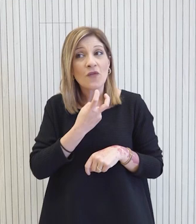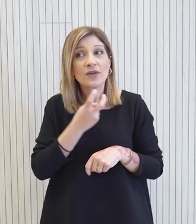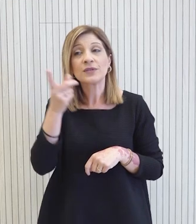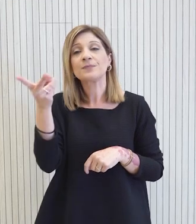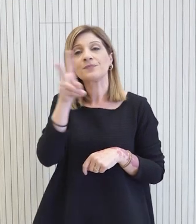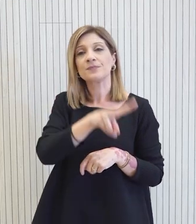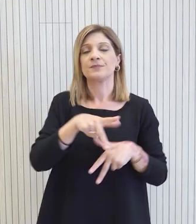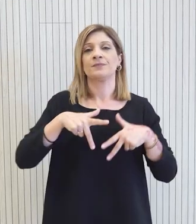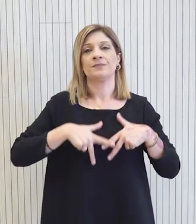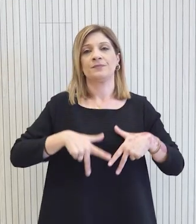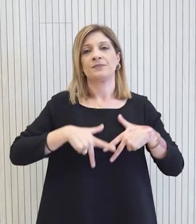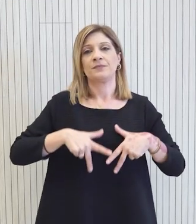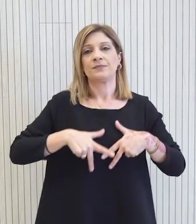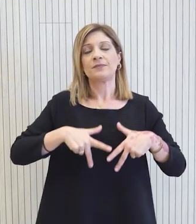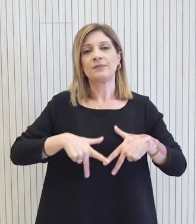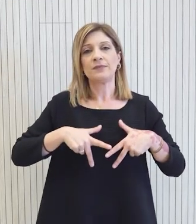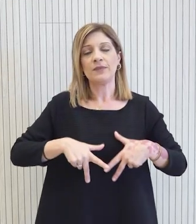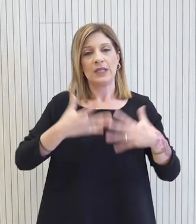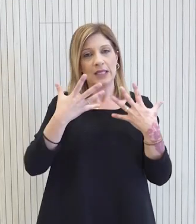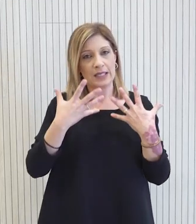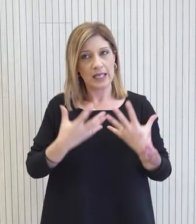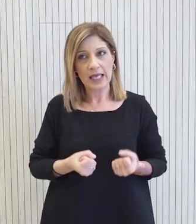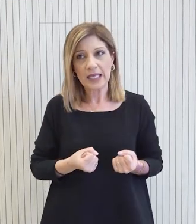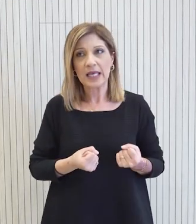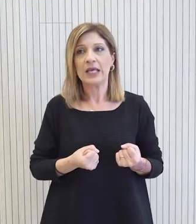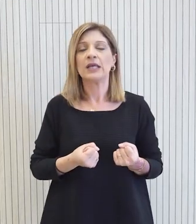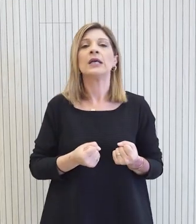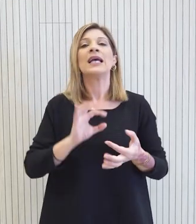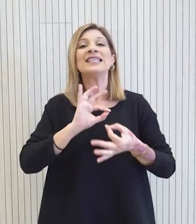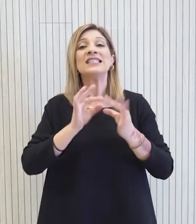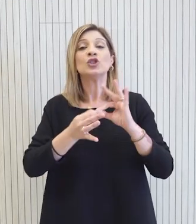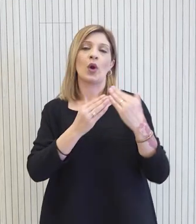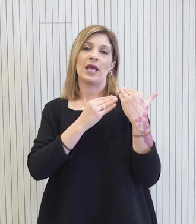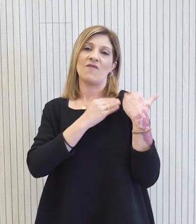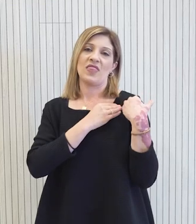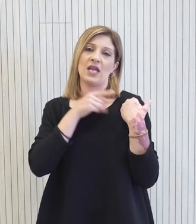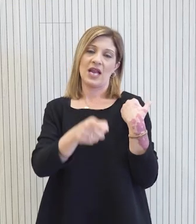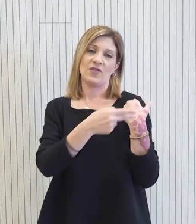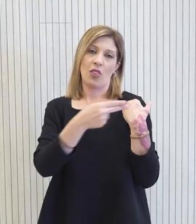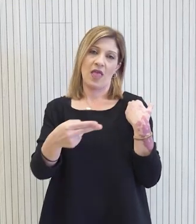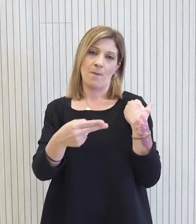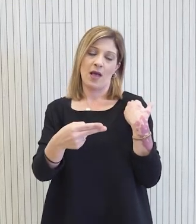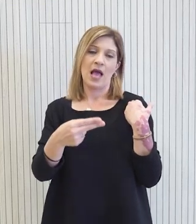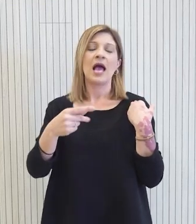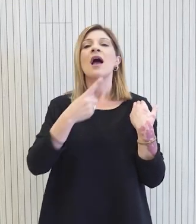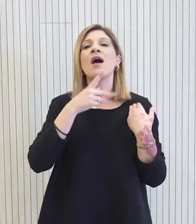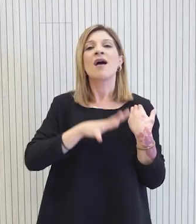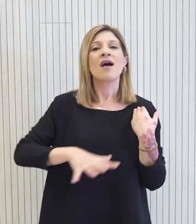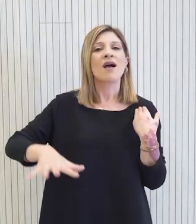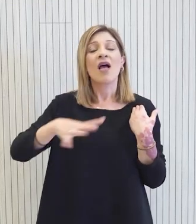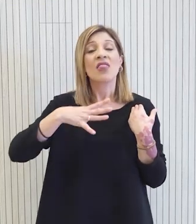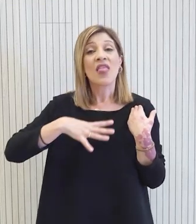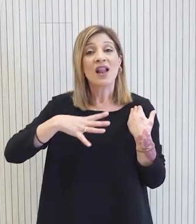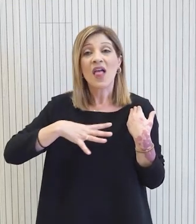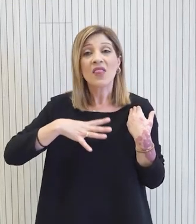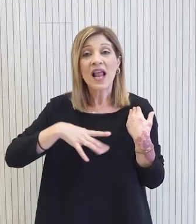Κυβέρνηση θεσμικά έχει μια ιστορική ευθύνη και αυτή η ιστορική ευθύνη, επαναλαμβάνω, είναι να εφαρμοστεί με επιτυχία